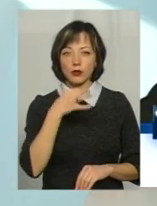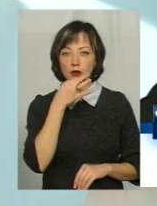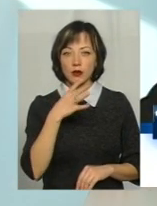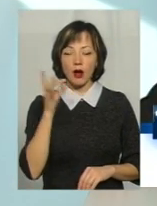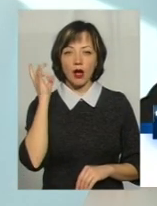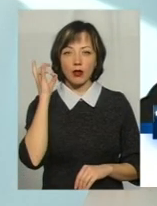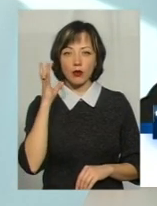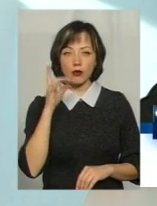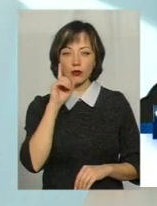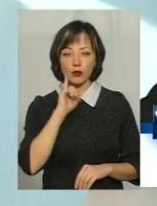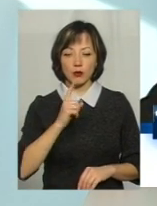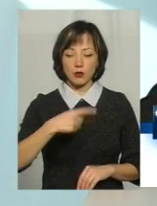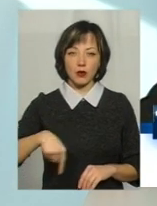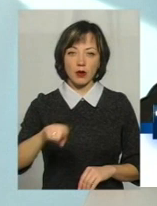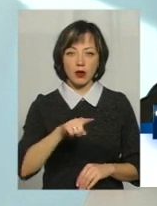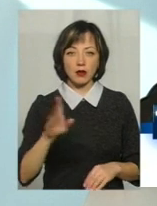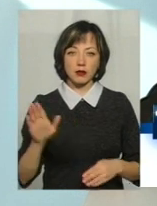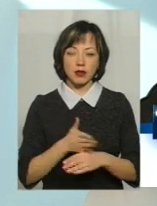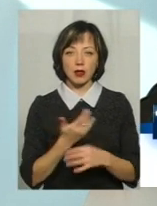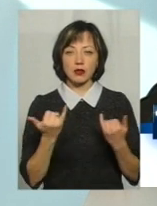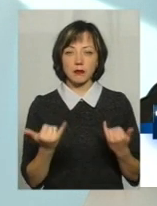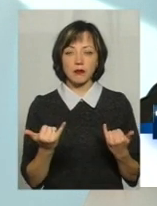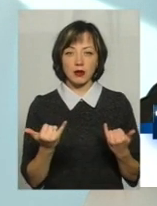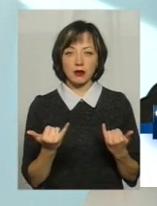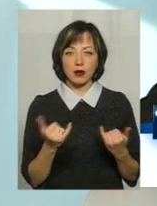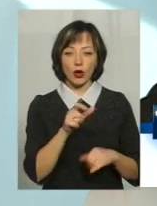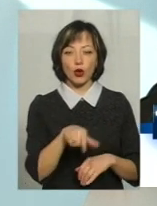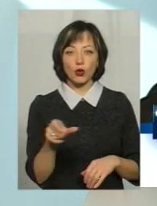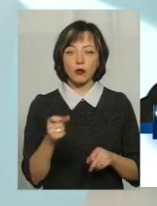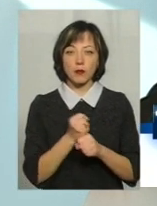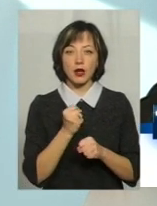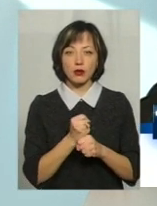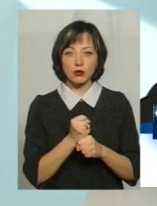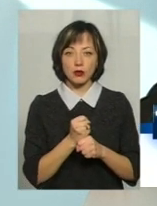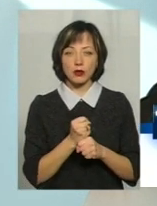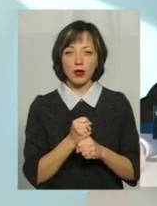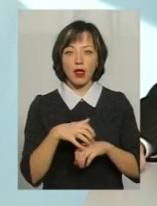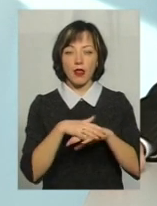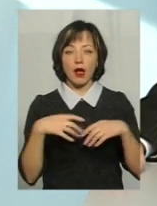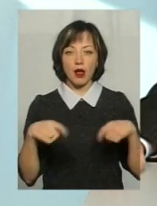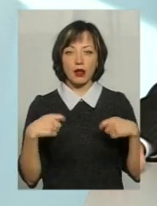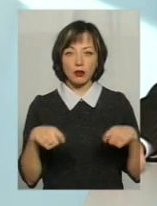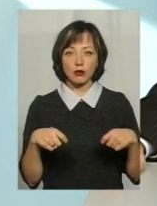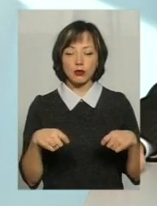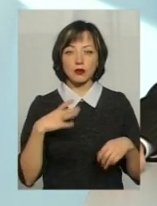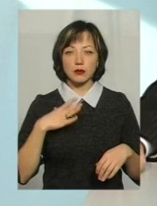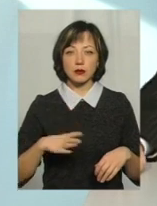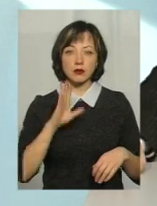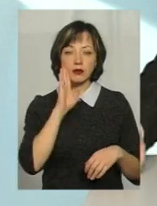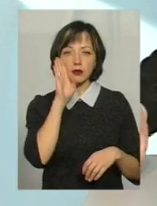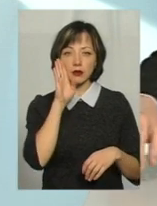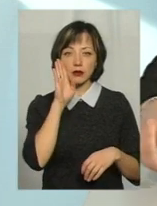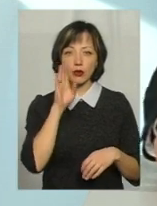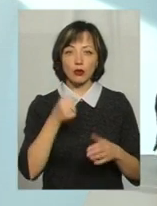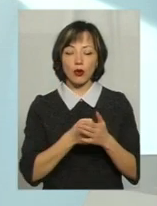Був Катіон, а вталізав номер 1. Його зняли, і тепер на 2-4 час. Люди, хто працює на нашому ринку, в промышлому зранку, теж за